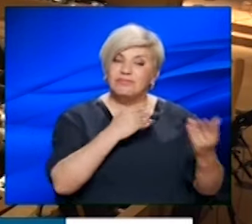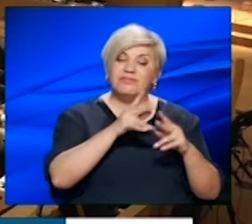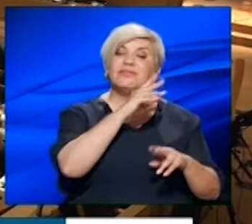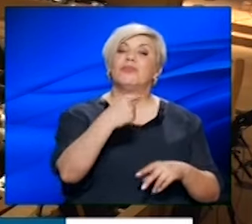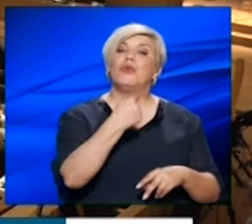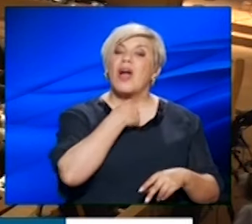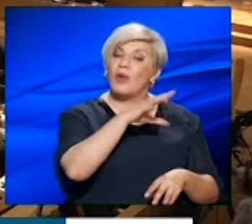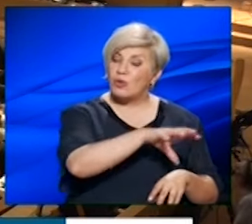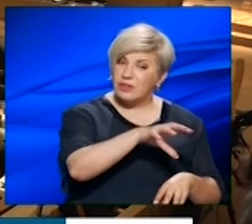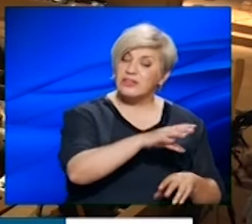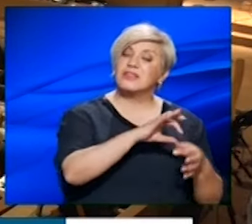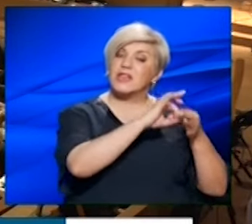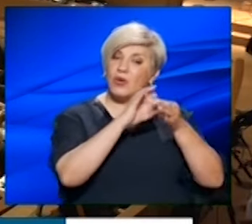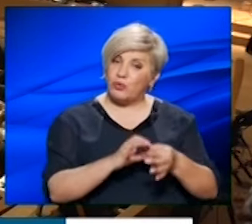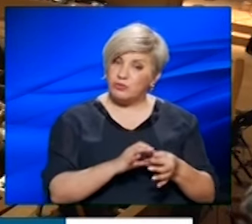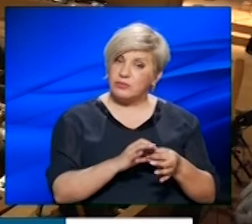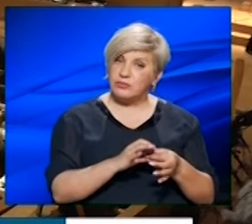που χάνονται συνεχώς.